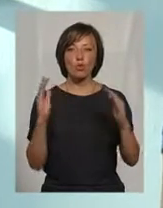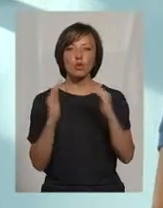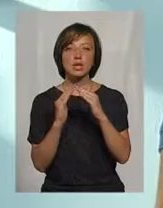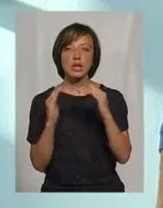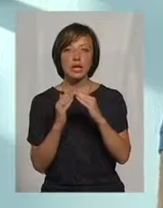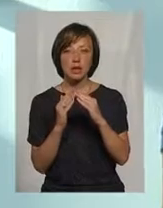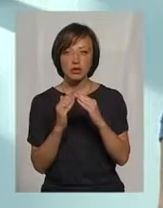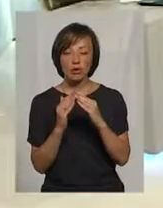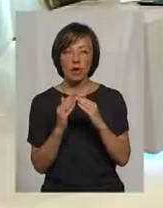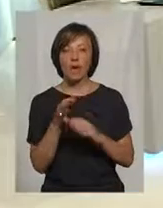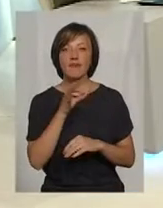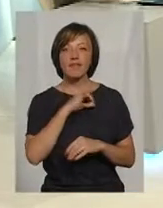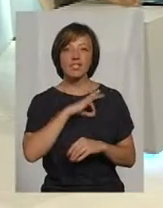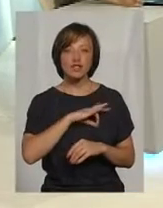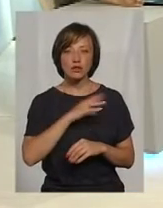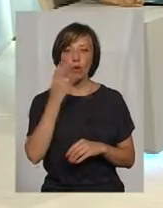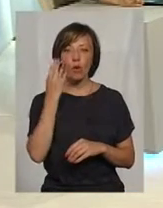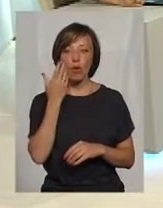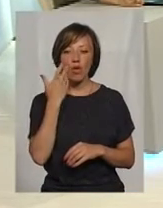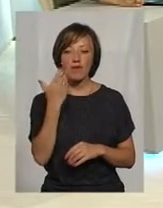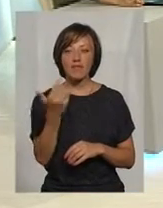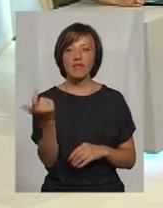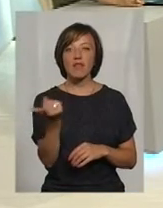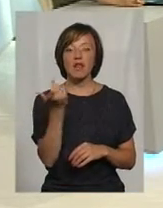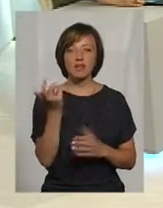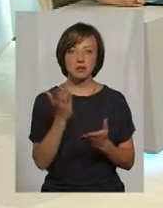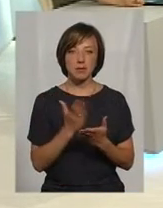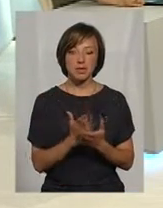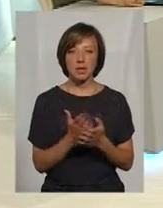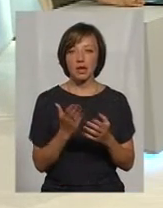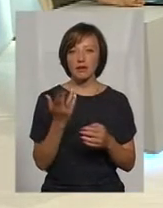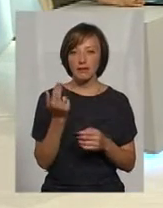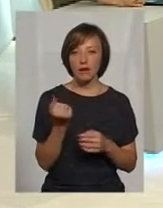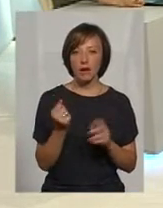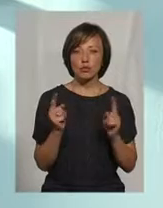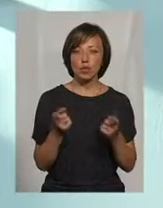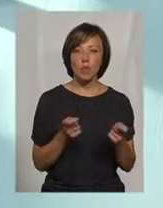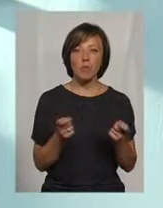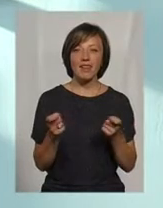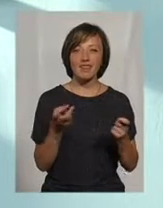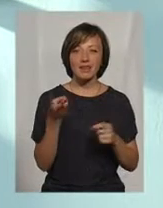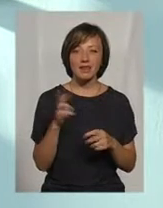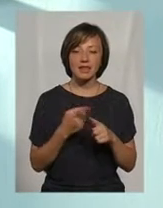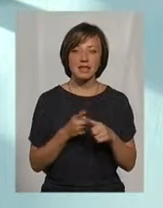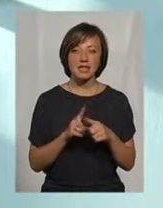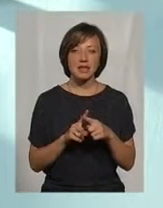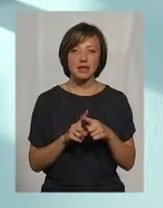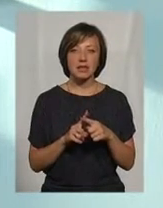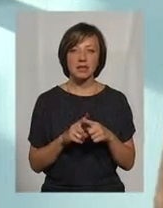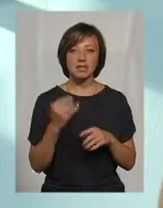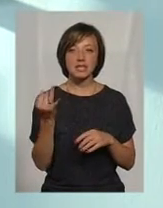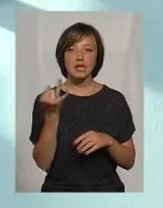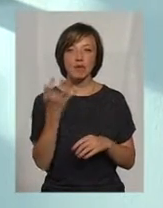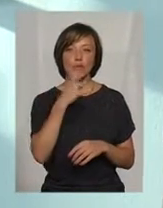ефективніший, коли ви є власниками. Тому що управління, це управляча компанія все-таки